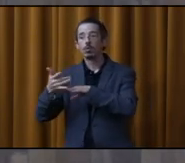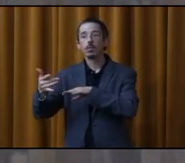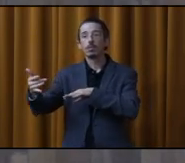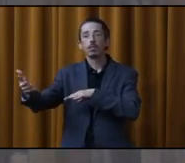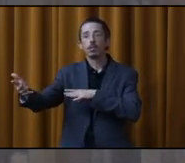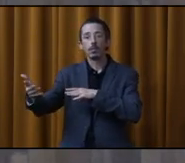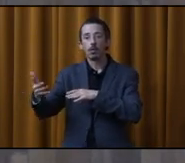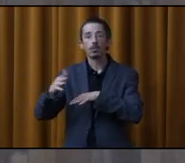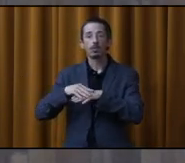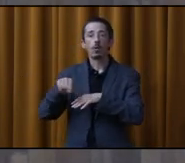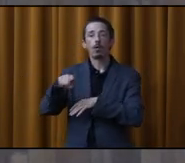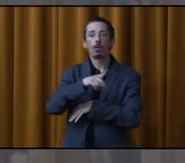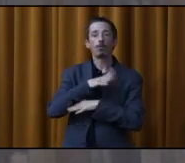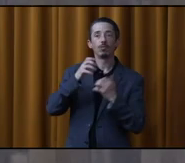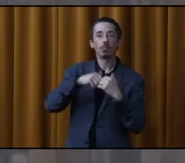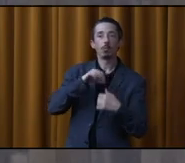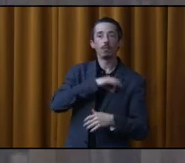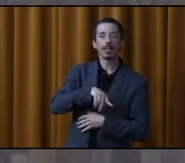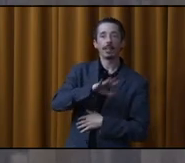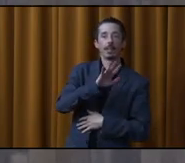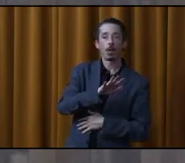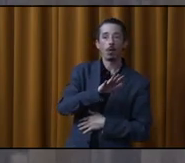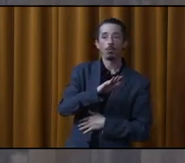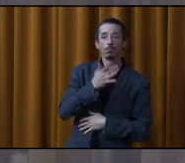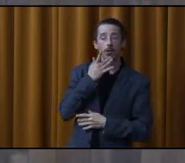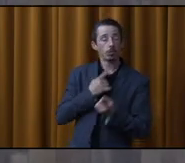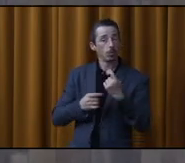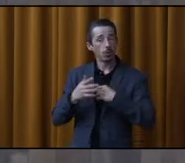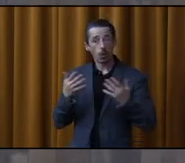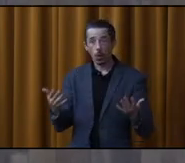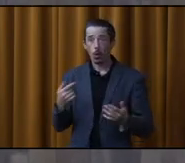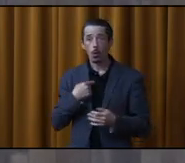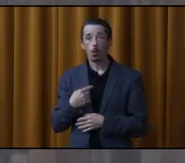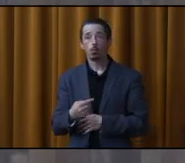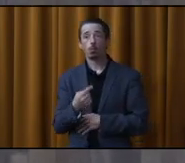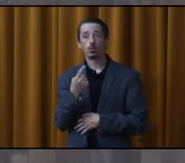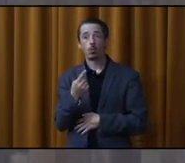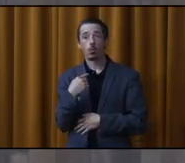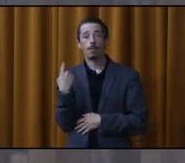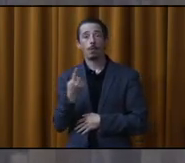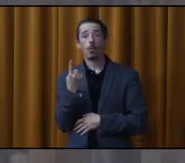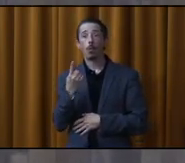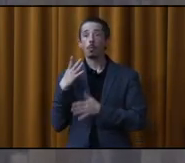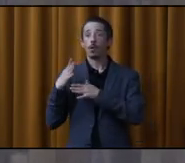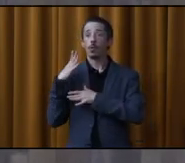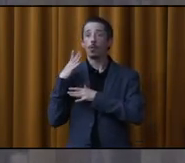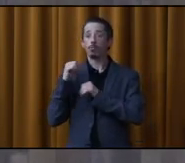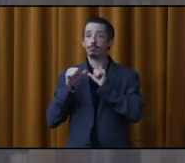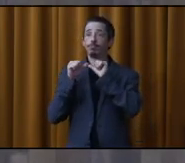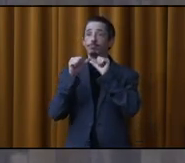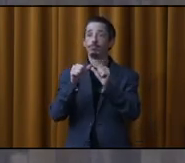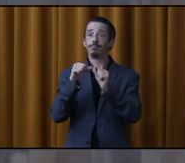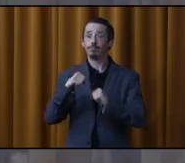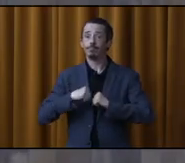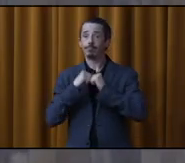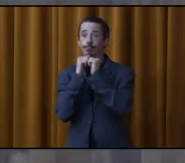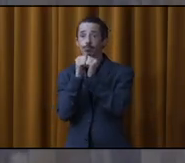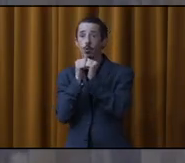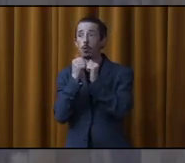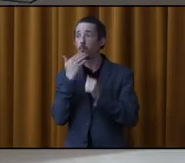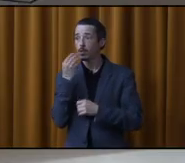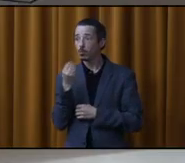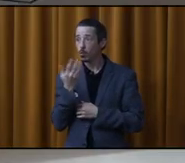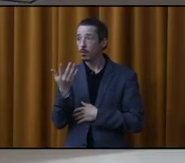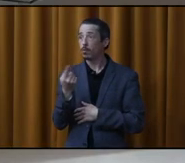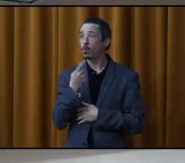pic des démolisseurs. Merci pour la question. Je ne pas le seul à vouloir que le patrimoine demeure debout. On aime toujours ça